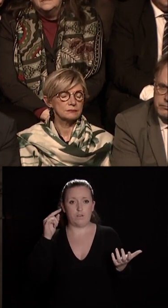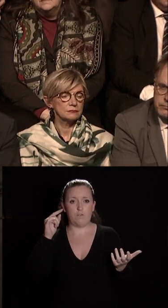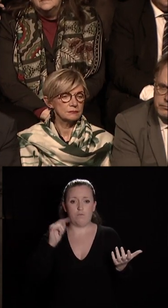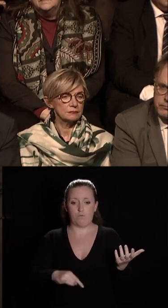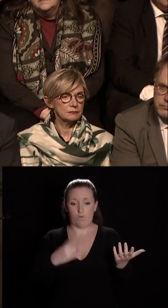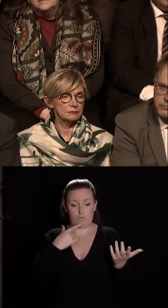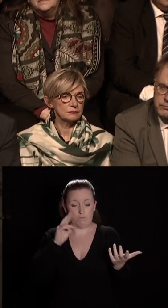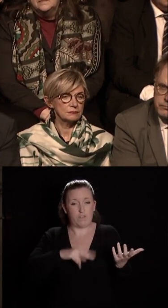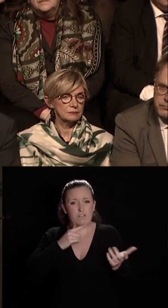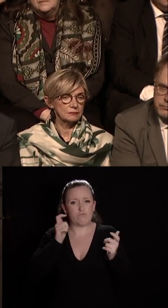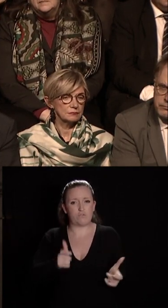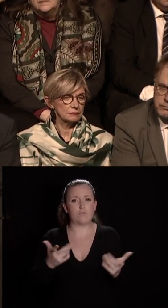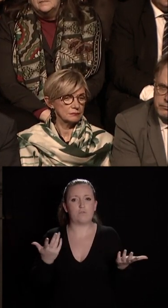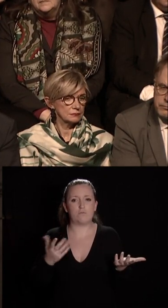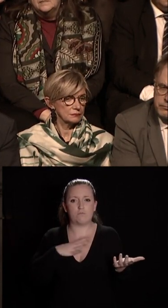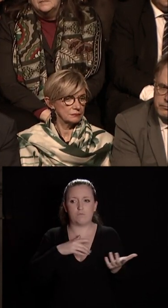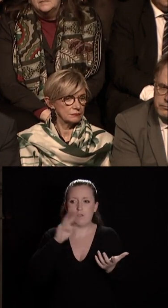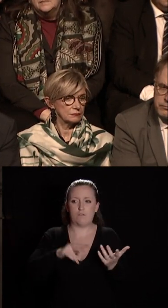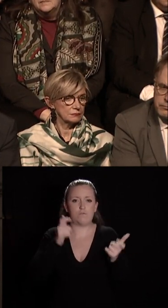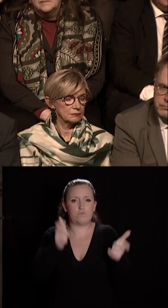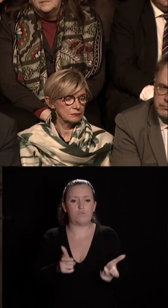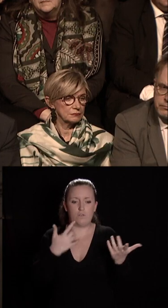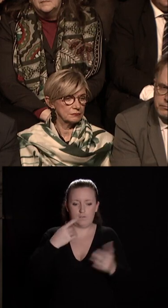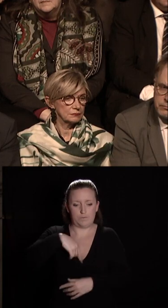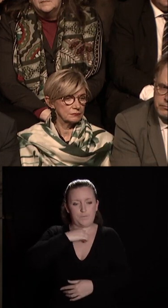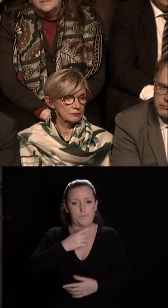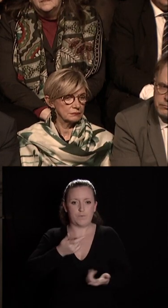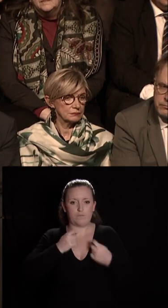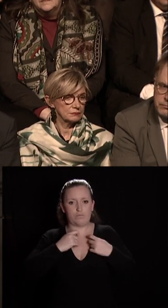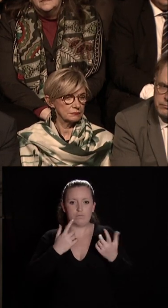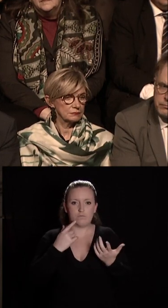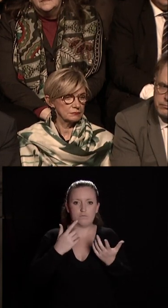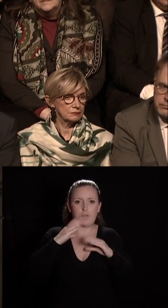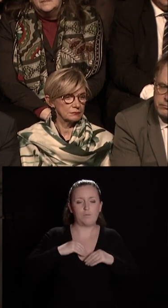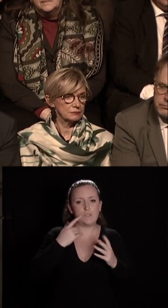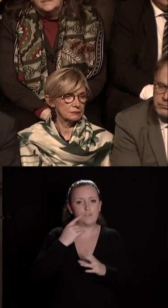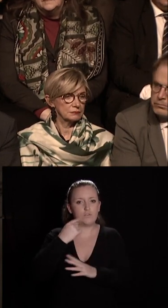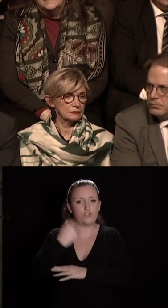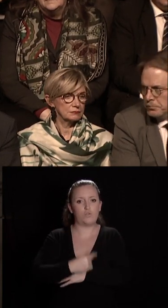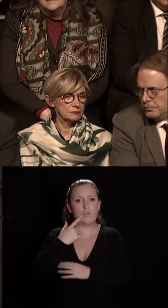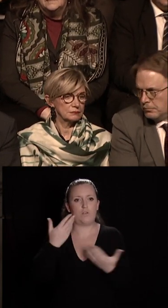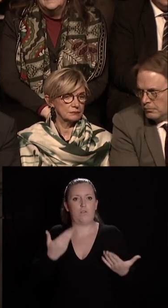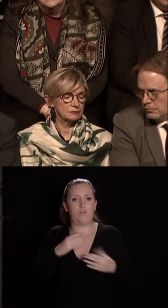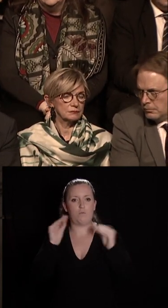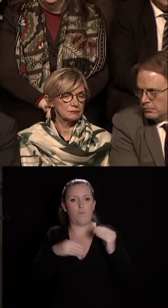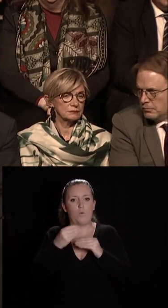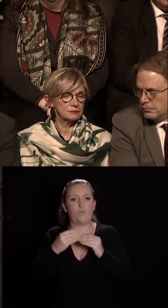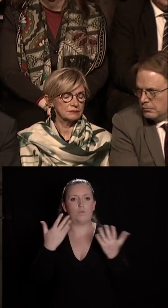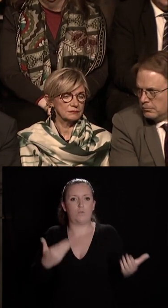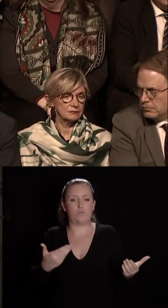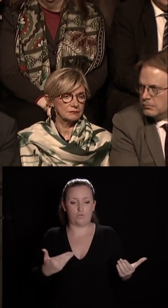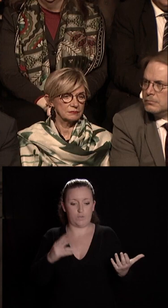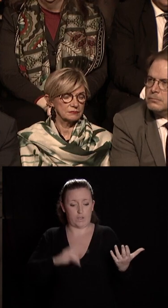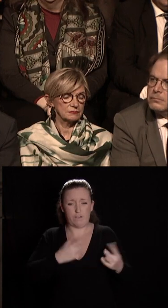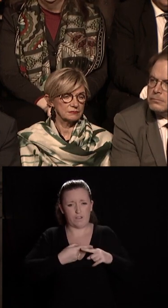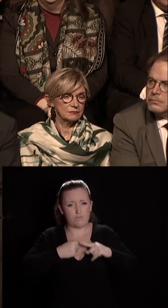une chance nous avons une chance d'être Dijonais dans le monde d'aujourd'hui et c'est fort de cette conviction